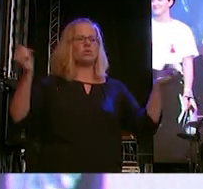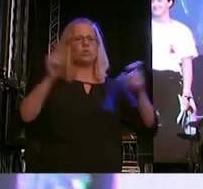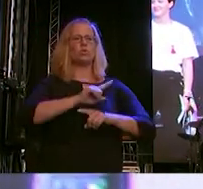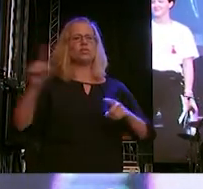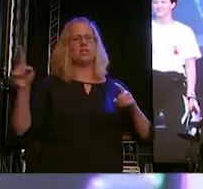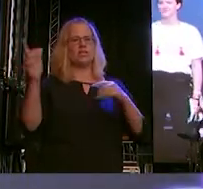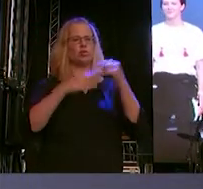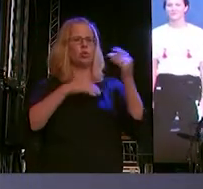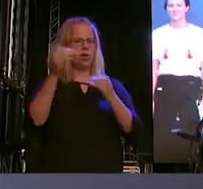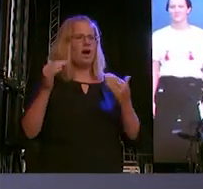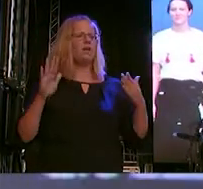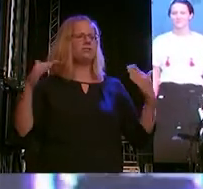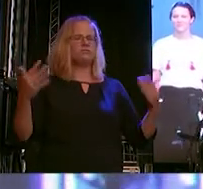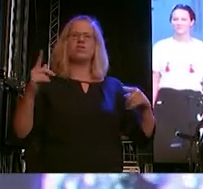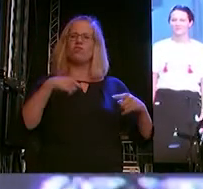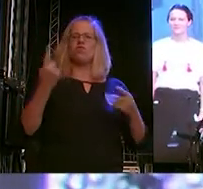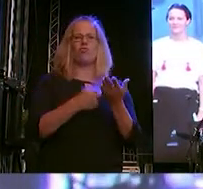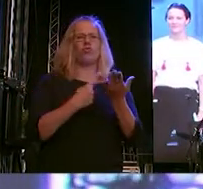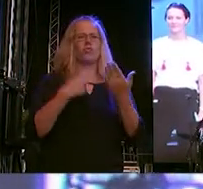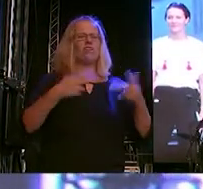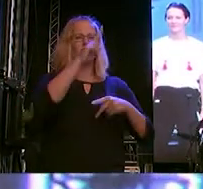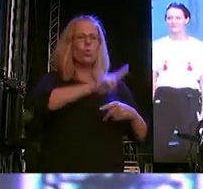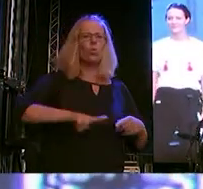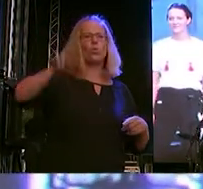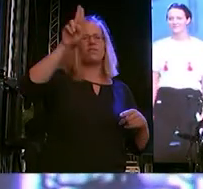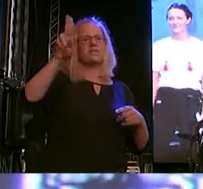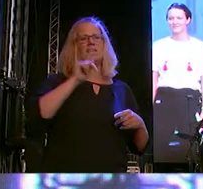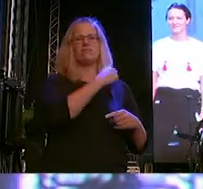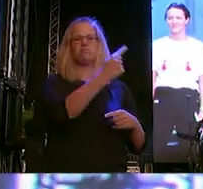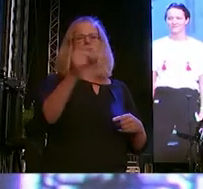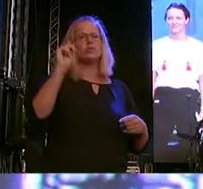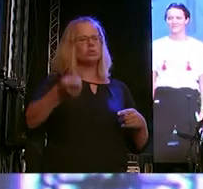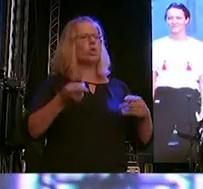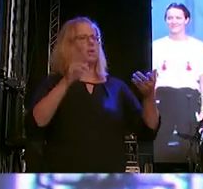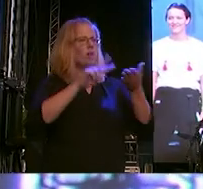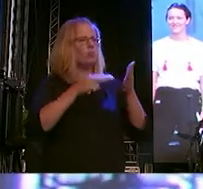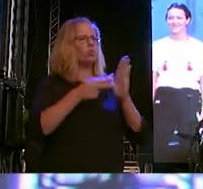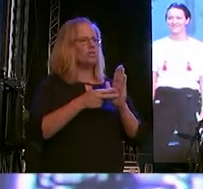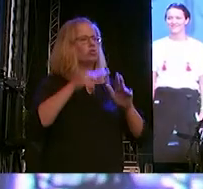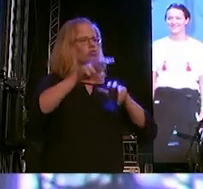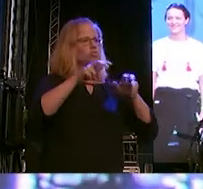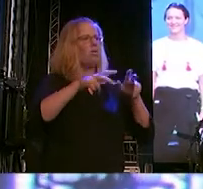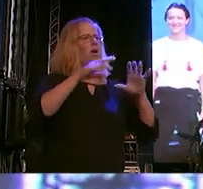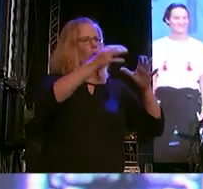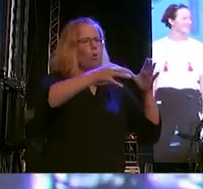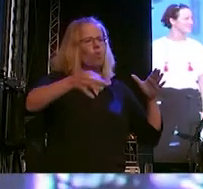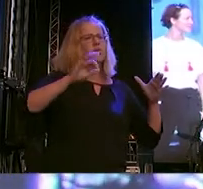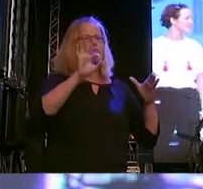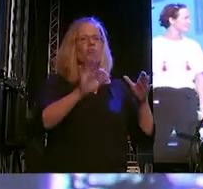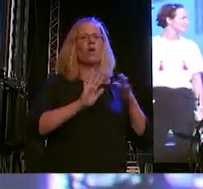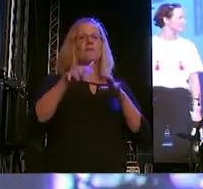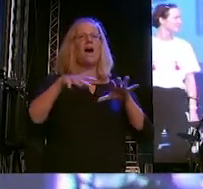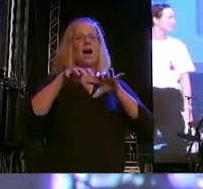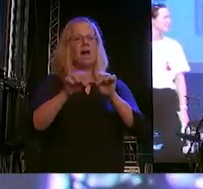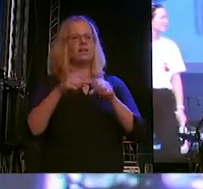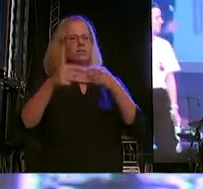Wir fordern, dass Universitäten politisch nutzbare Orte sind, suchen nach Strukturen, die temporär oder nachhaltig Konglomerate